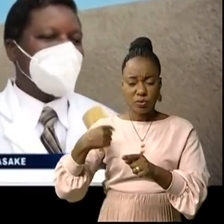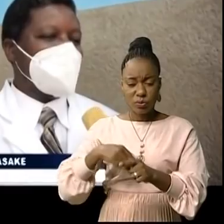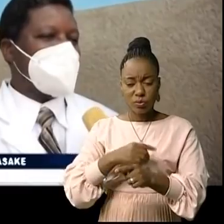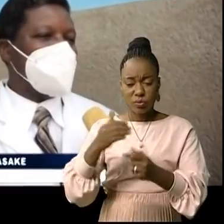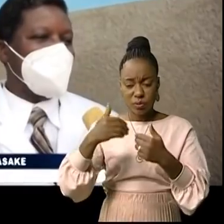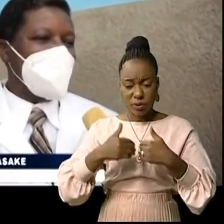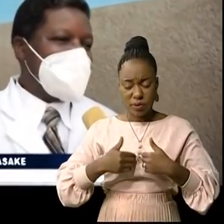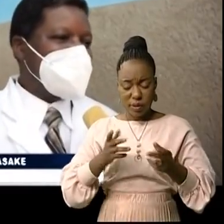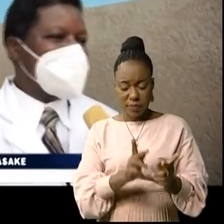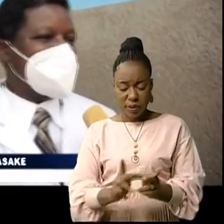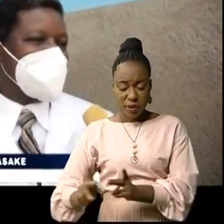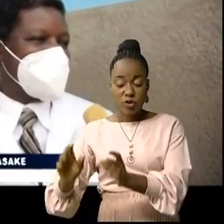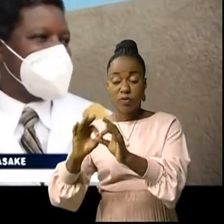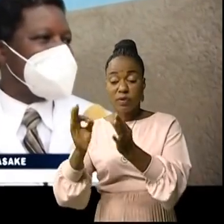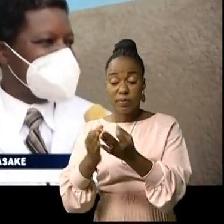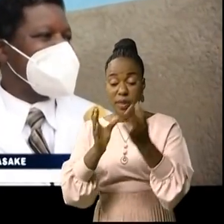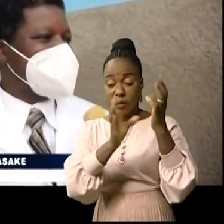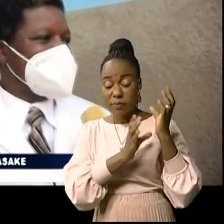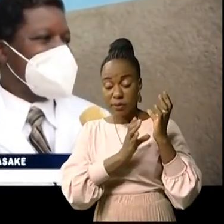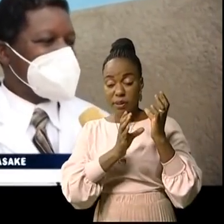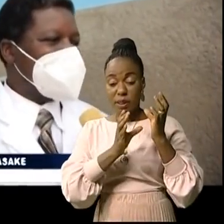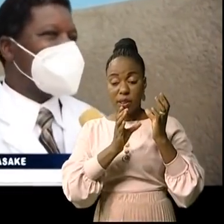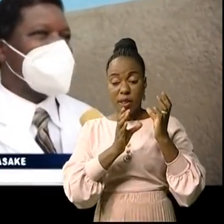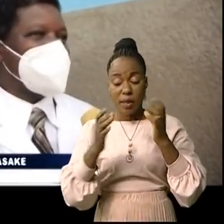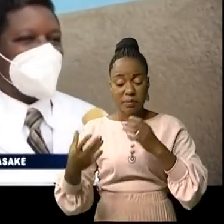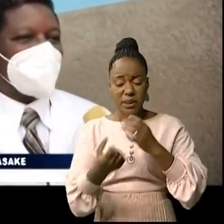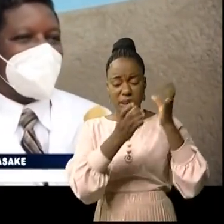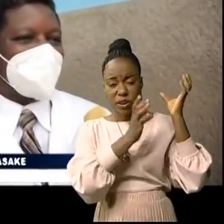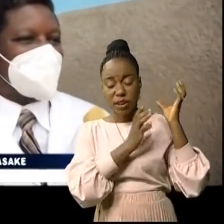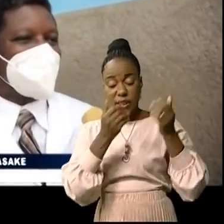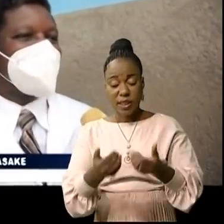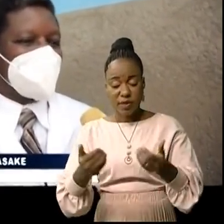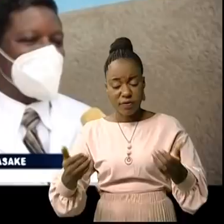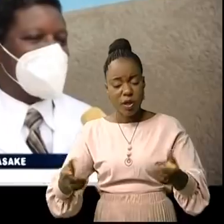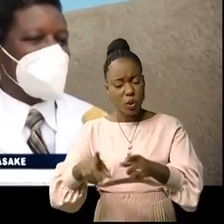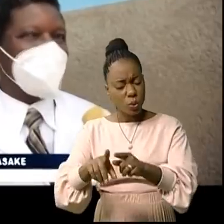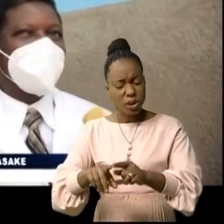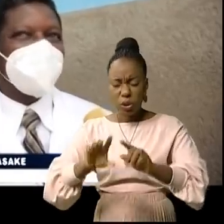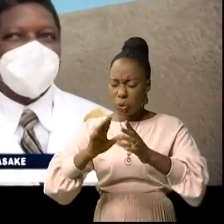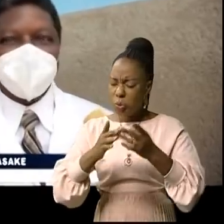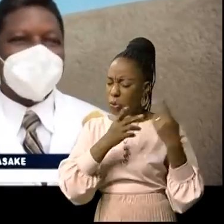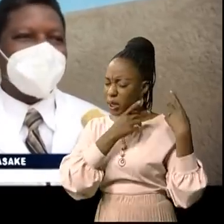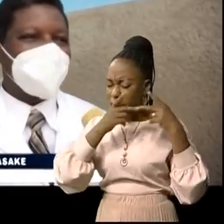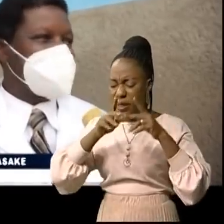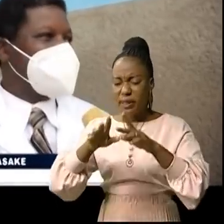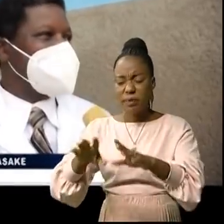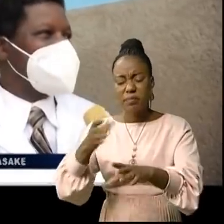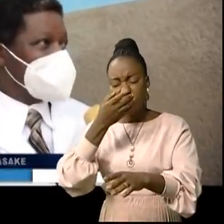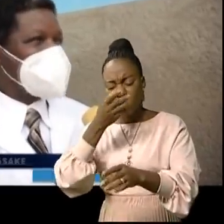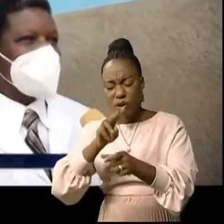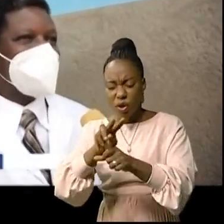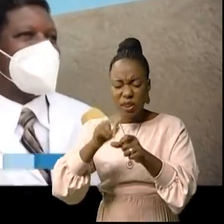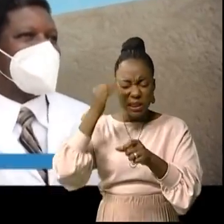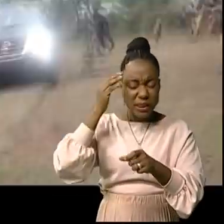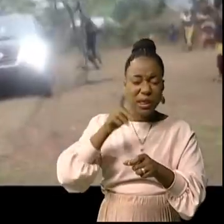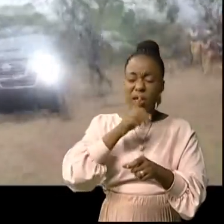la planification familiale, la prise en charge de la femme et de l'enfant, la lutte contre toutes les endemies, y compris le paludisme, le VIH et la tuberculose. Tout